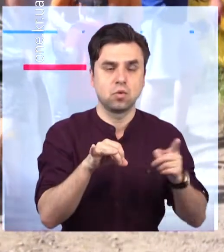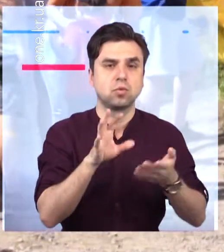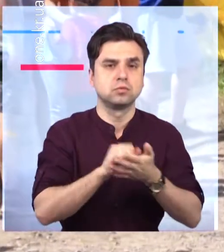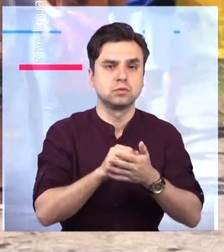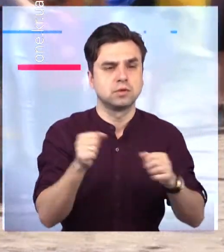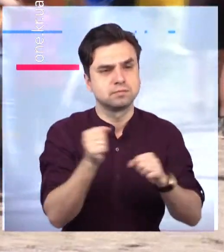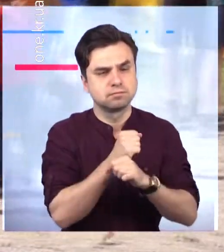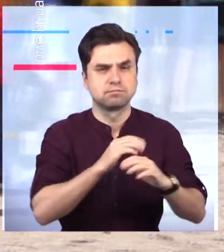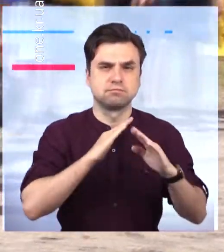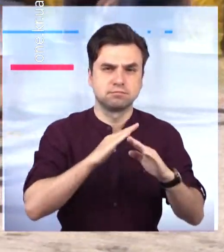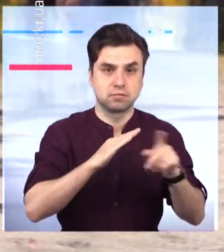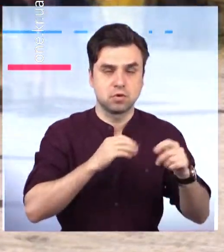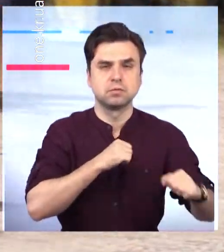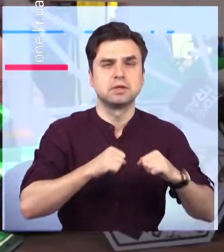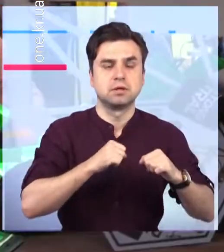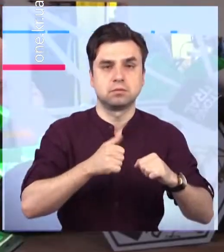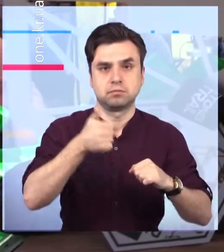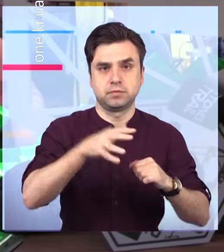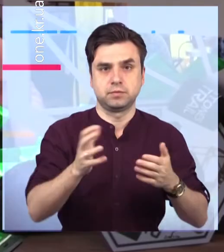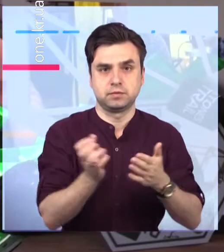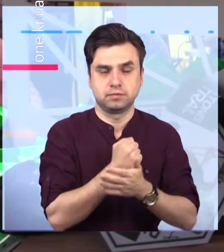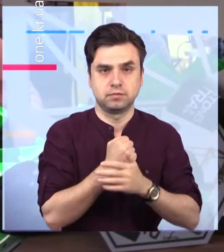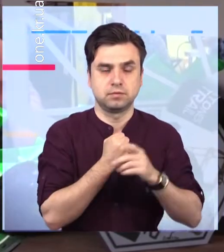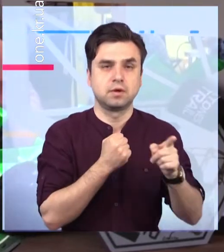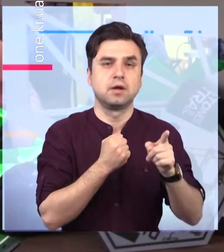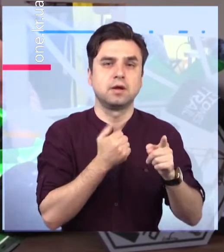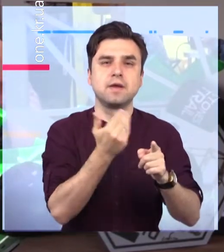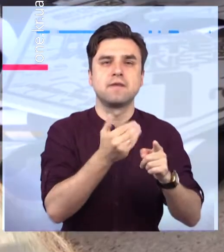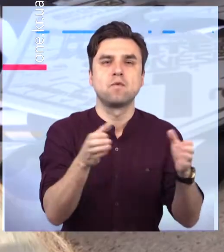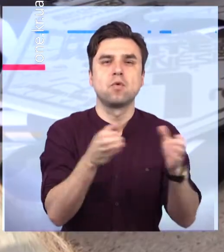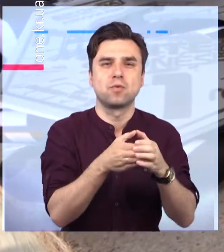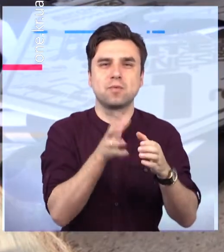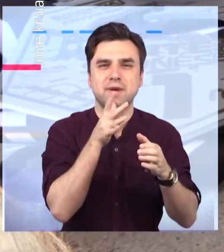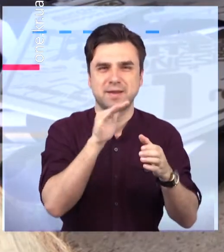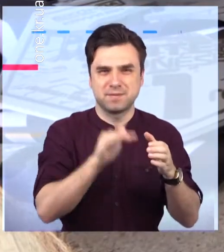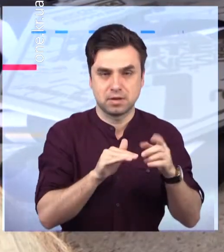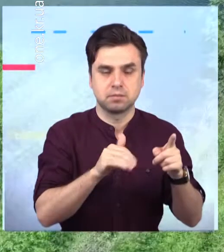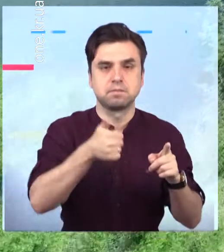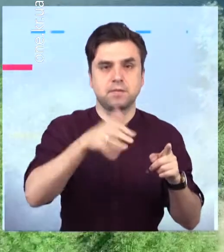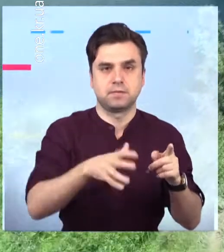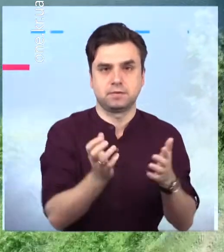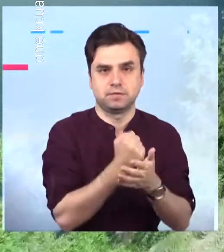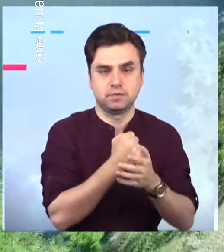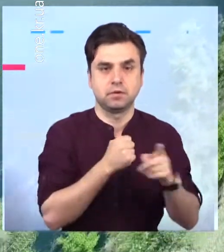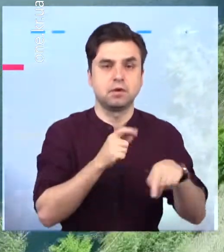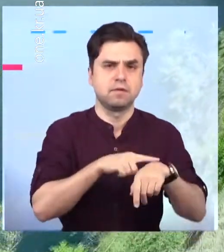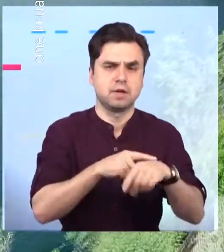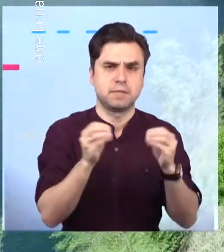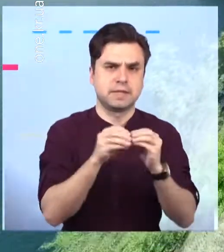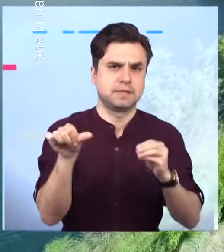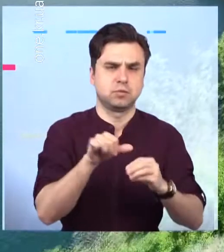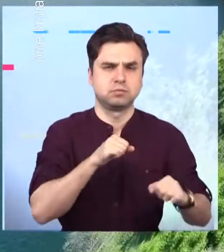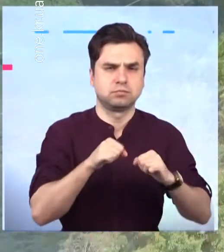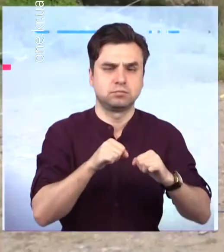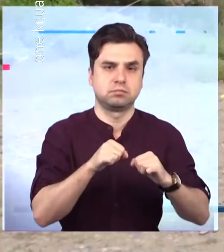воркаутом та самбо, цей забіг став переможнім. Серед цими учасників у своїй віковій категорії він пасів перше місце, пробівши дистанцію трохи більше,